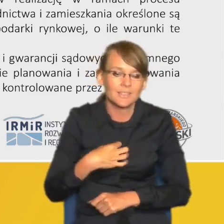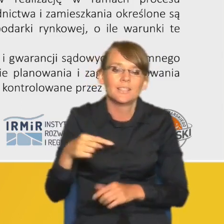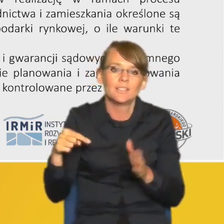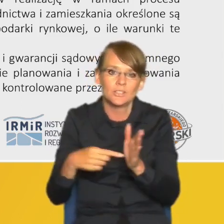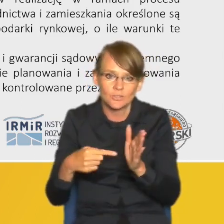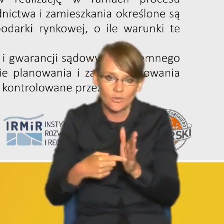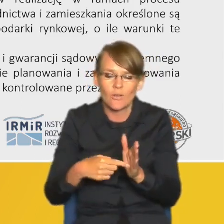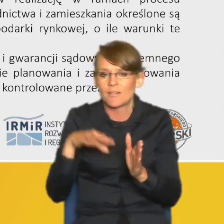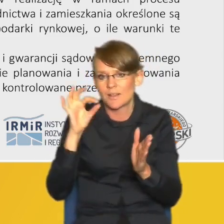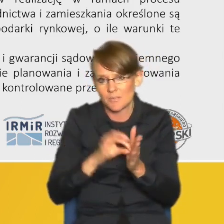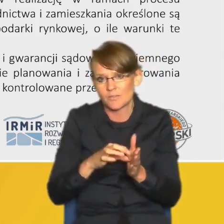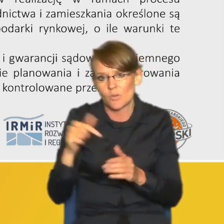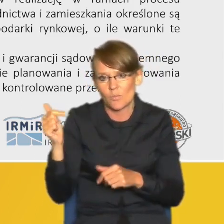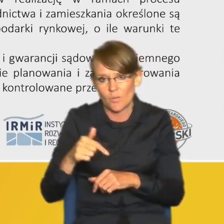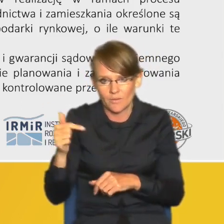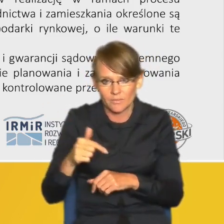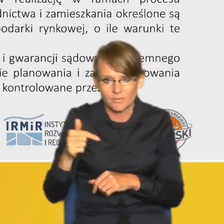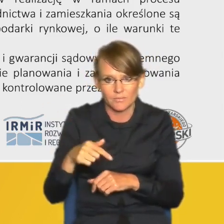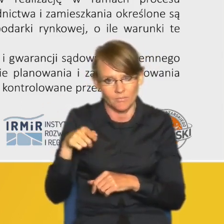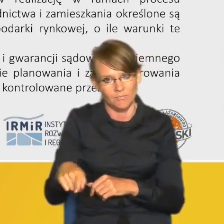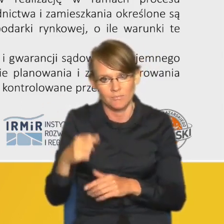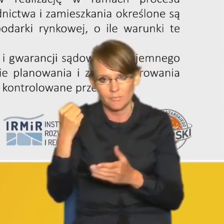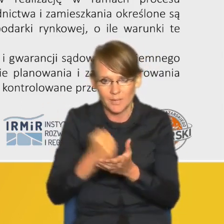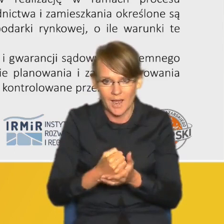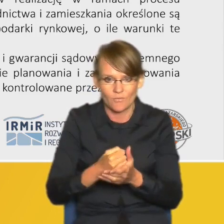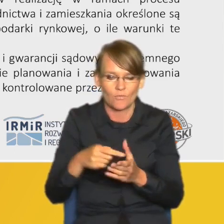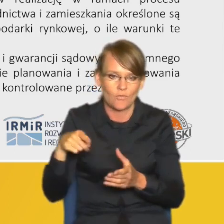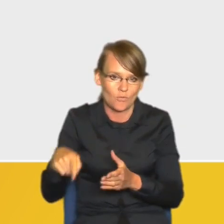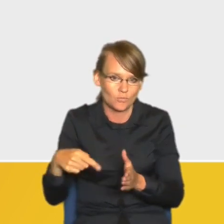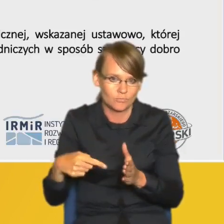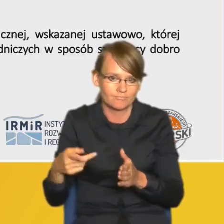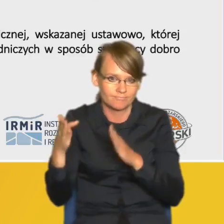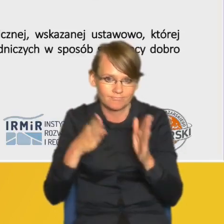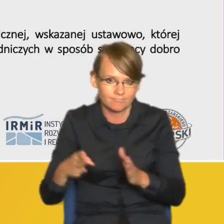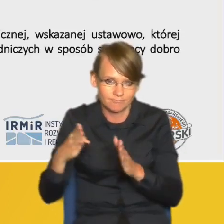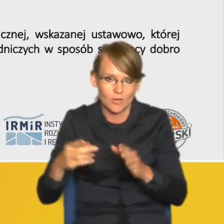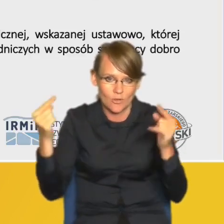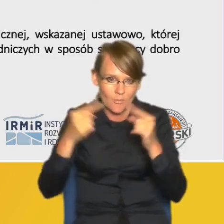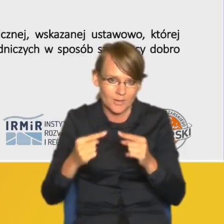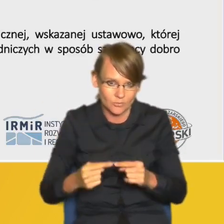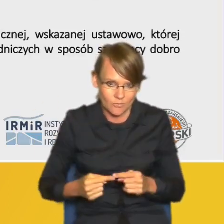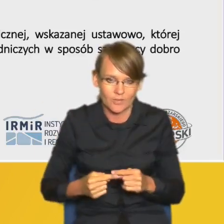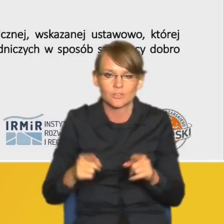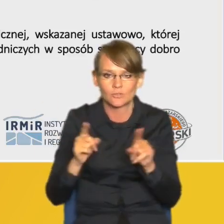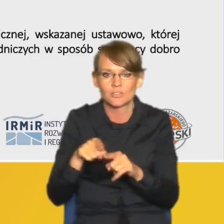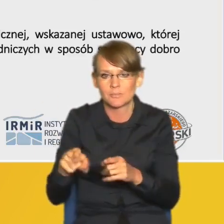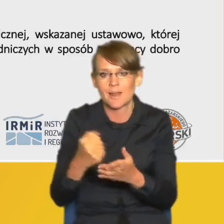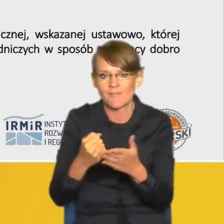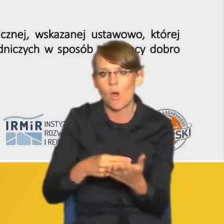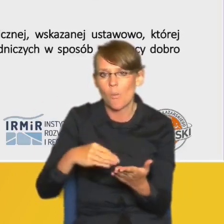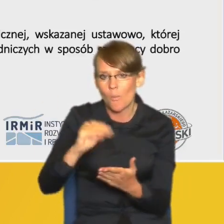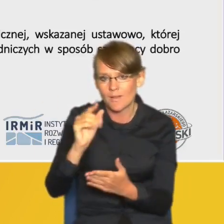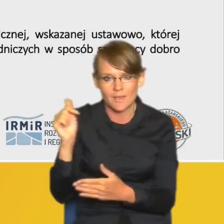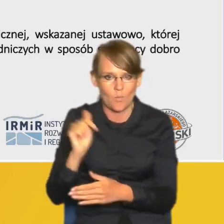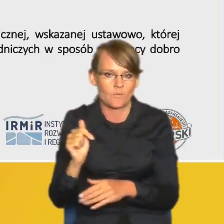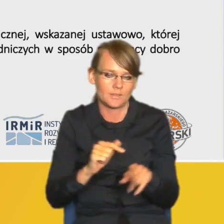powinno być niewątpliwie kształtowane prawo jak i instytucja owej opłaty jeżeli